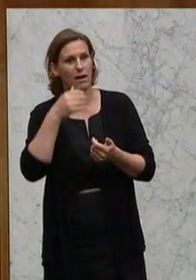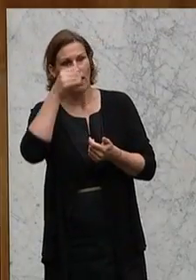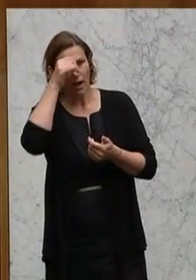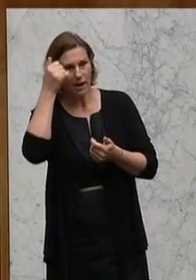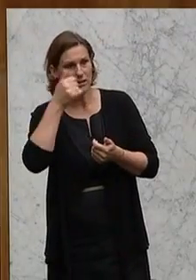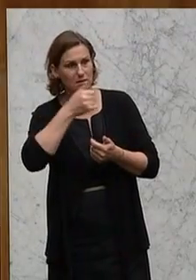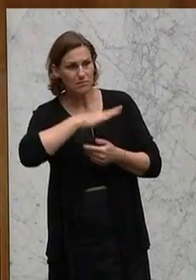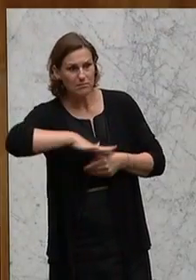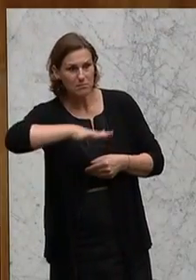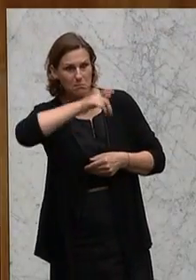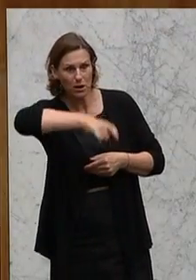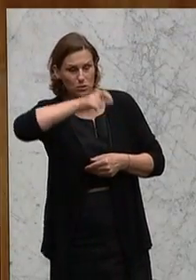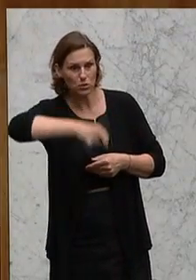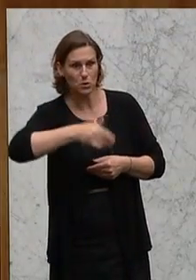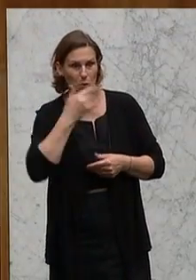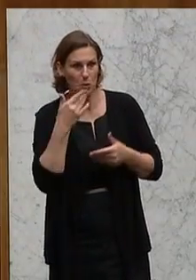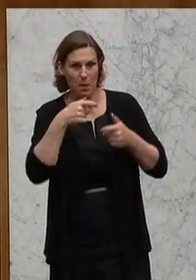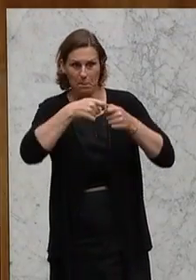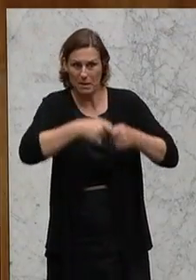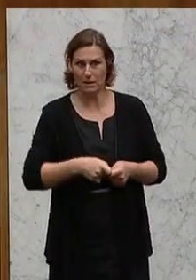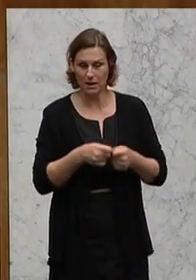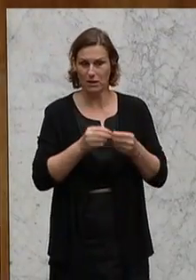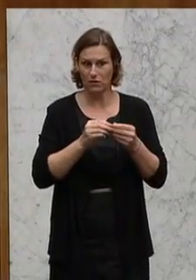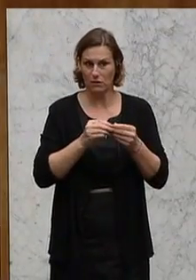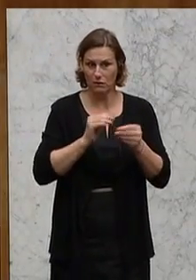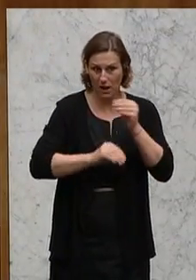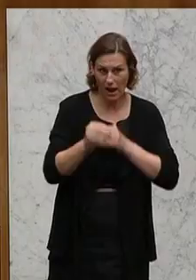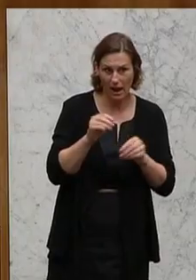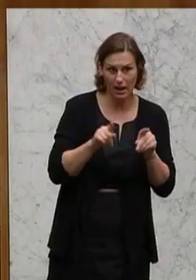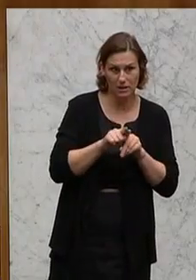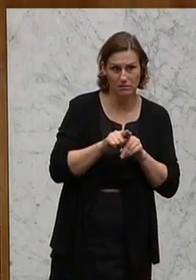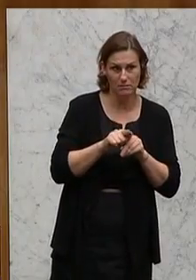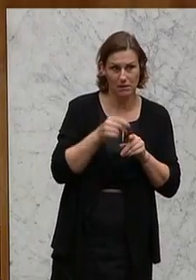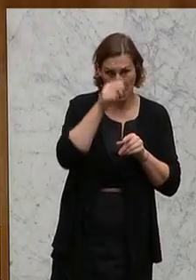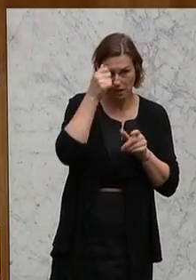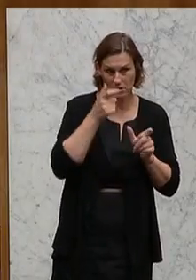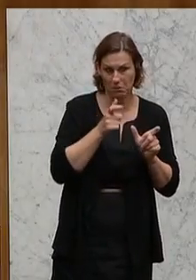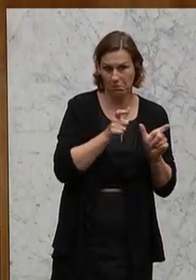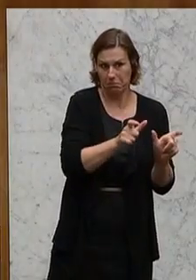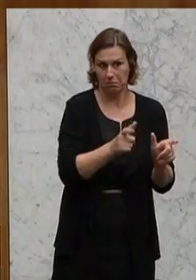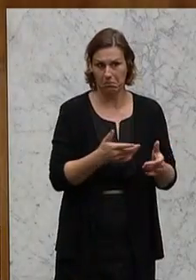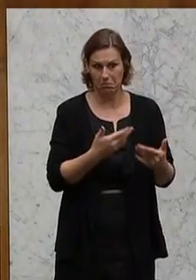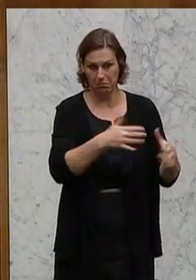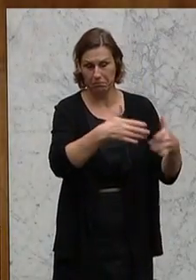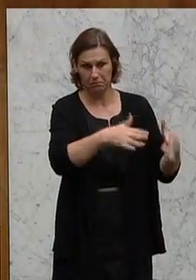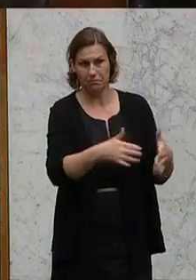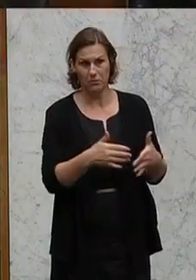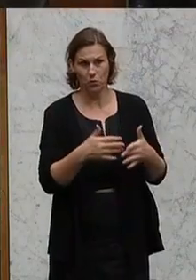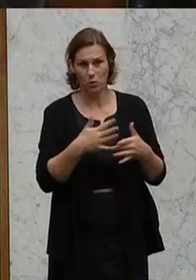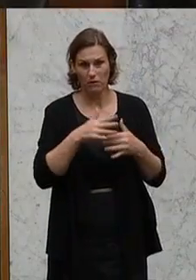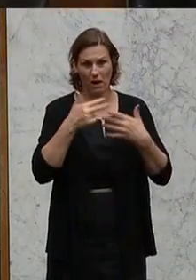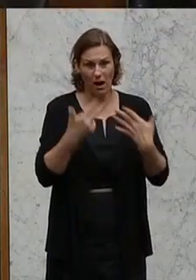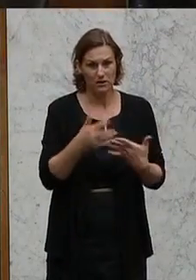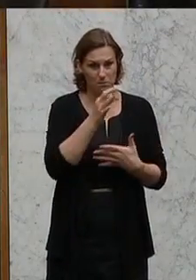Vereinen organisiert Sport treiben, bedeutet. Und ja, Sie werden es vermuten, es ist nicht nur die Mehrheit, es sind rund 80 Prozent